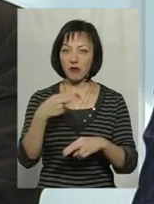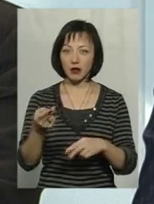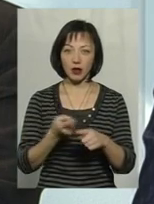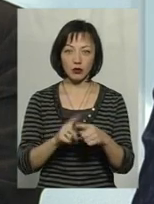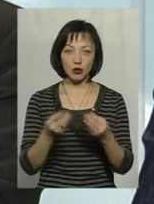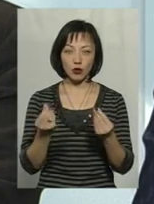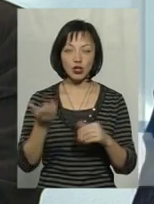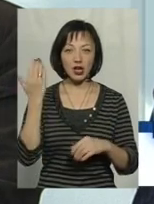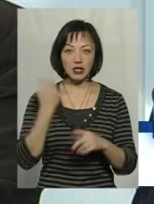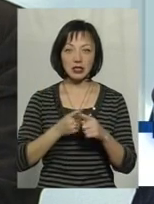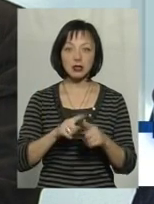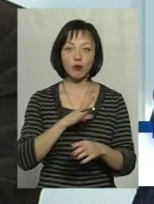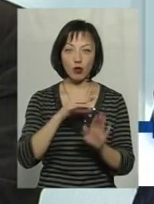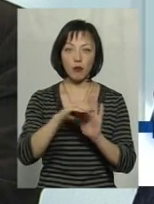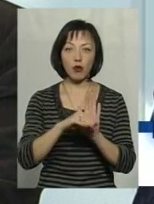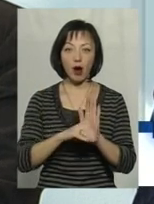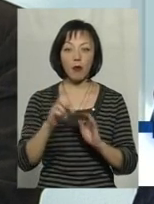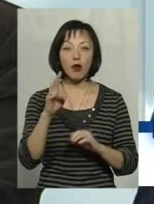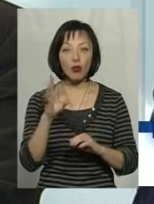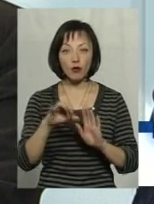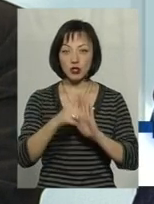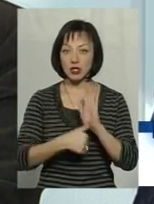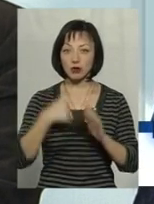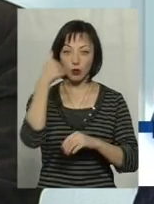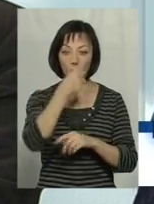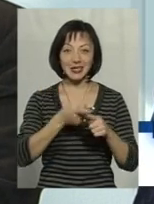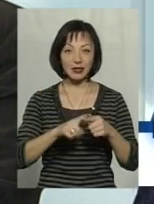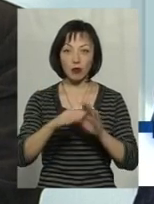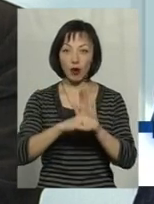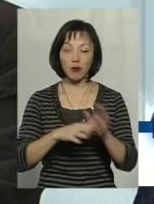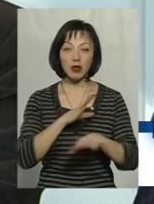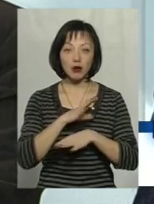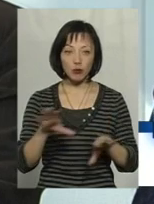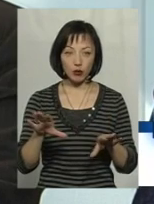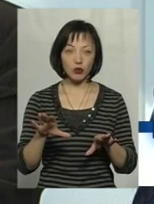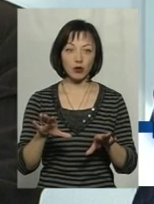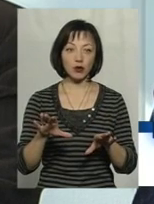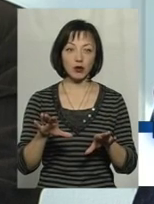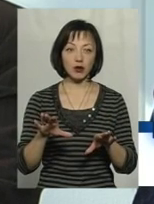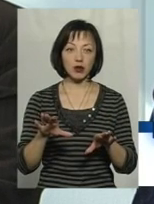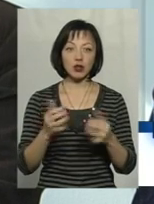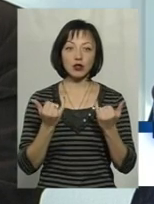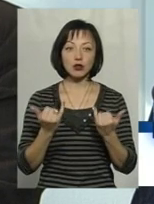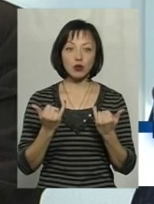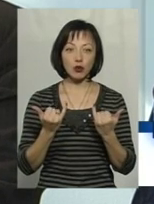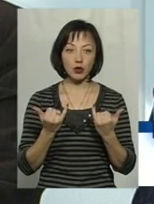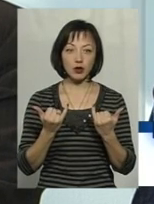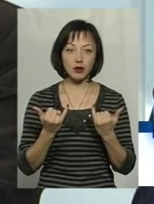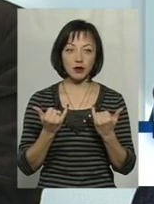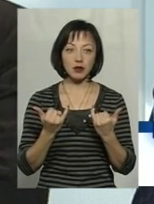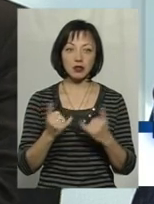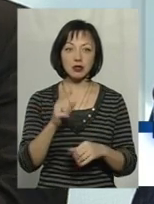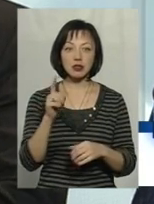кошти. І раніше це була програма, а в 16-му році її не було, хотіли на 17-й рік зробити. І немає. Сьогодні, за